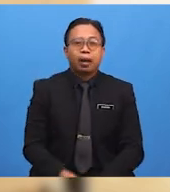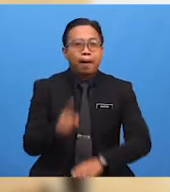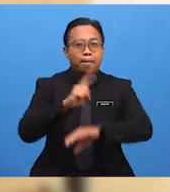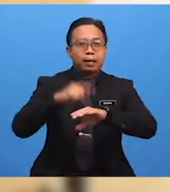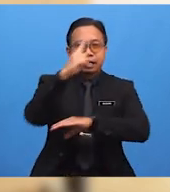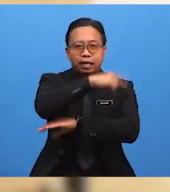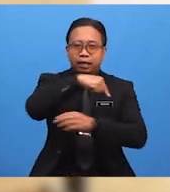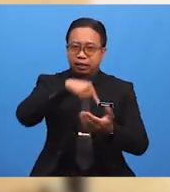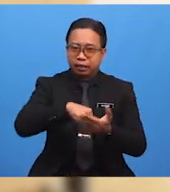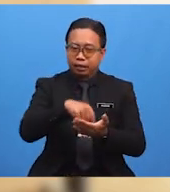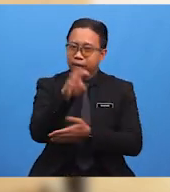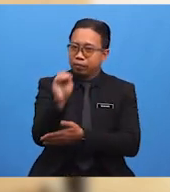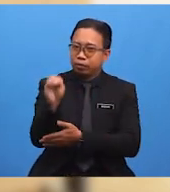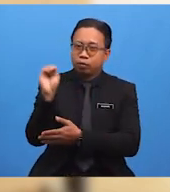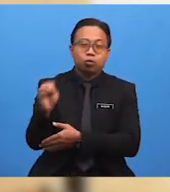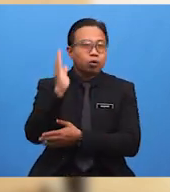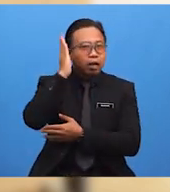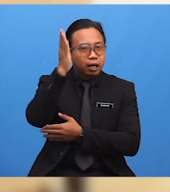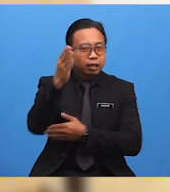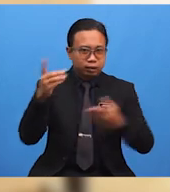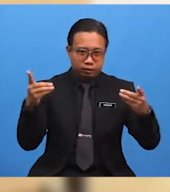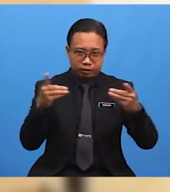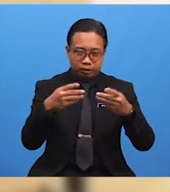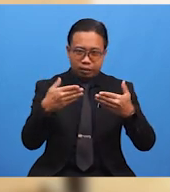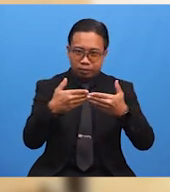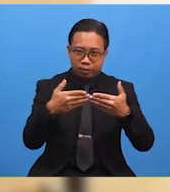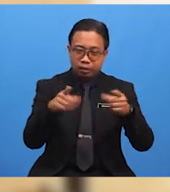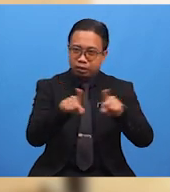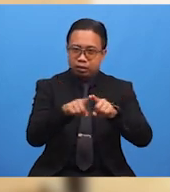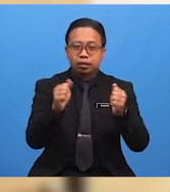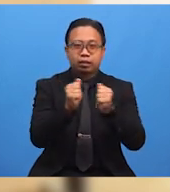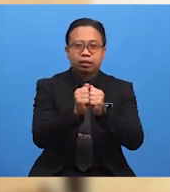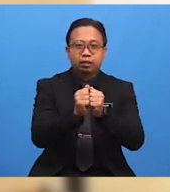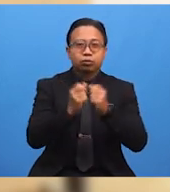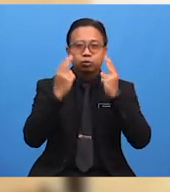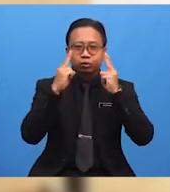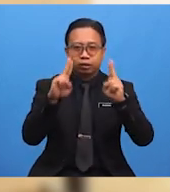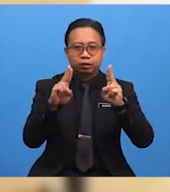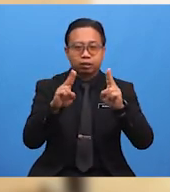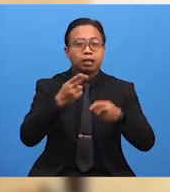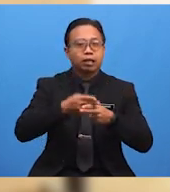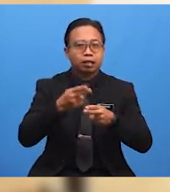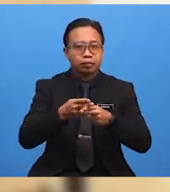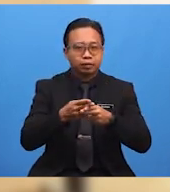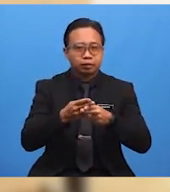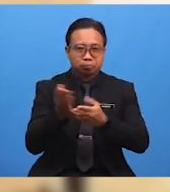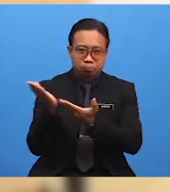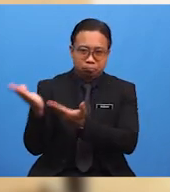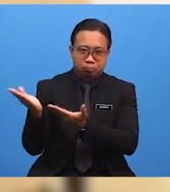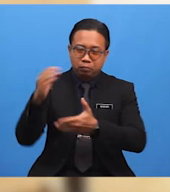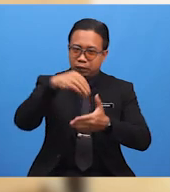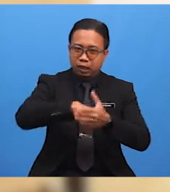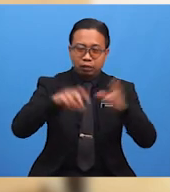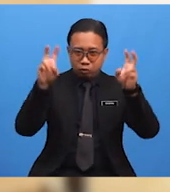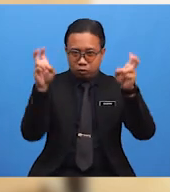hari ini, murid-murid akan bersama ustazah iaitu ustazah Nurfadillah binti Adnan dalam